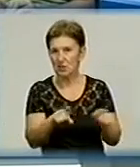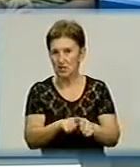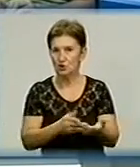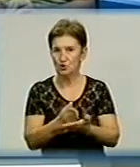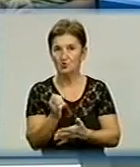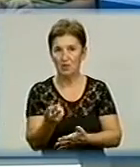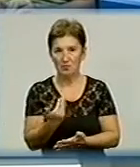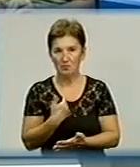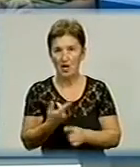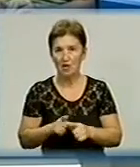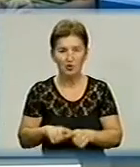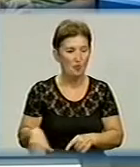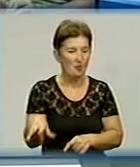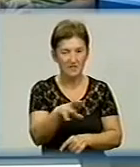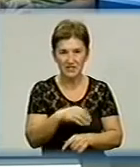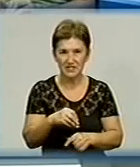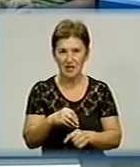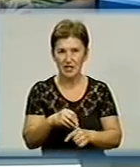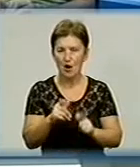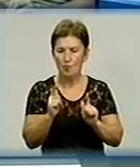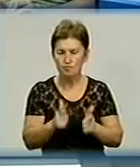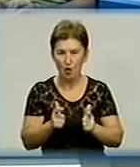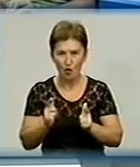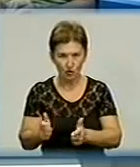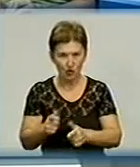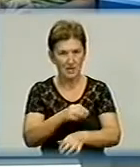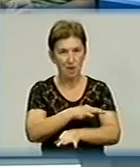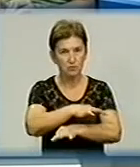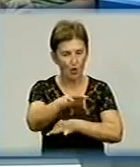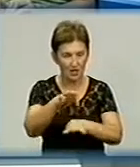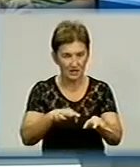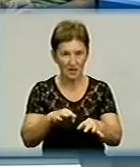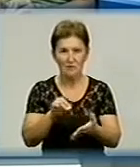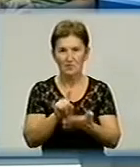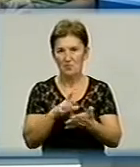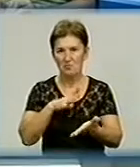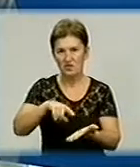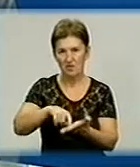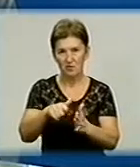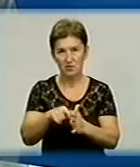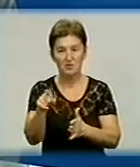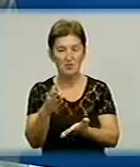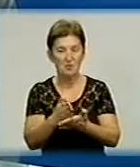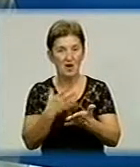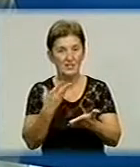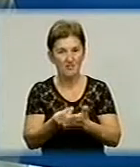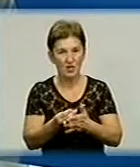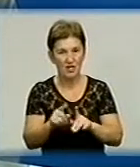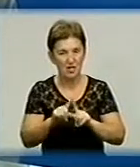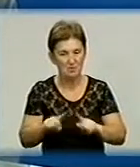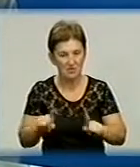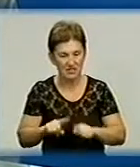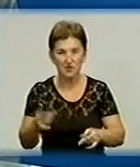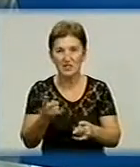всі погодження проєктів мають відбуватися лише в кабінетних умовах. А пам'ятки археології, вони мають свою специфіку. Їх потрібно виявляти.